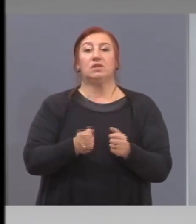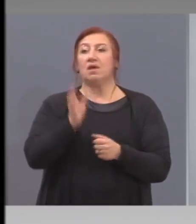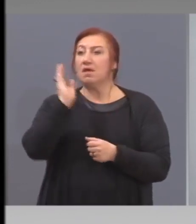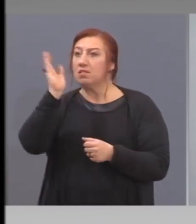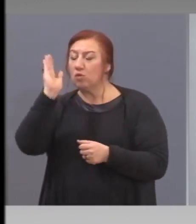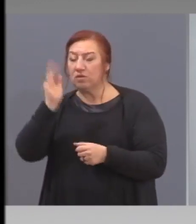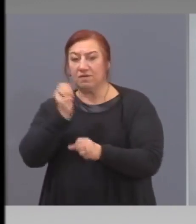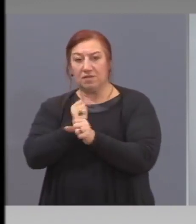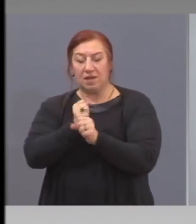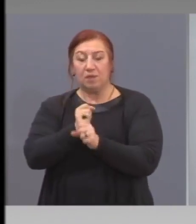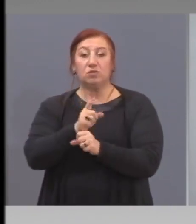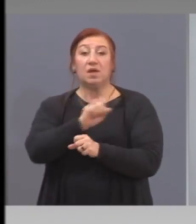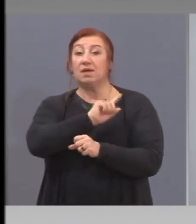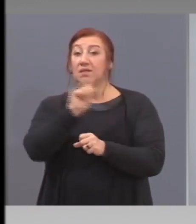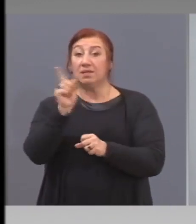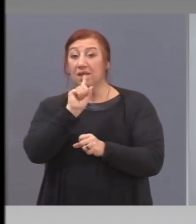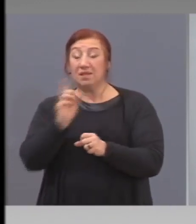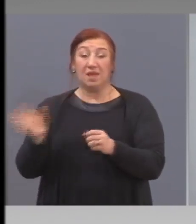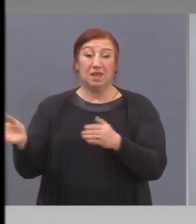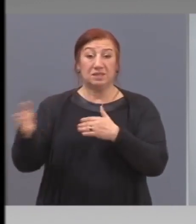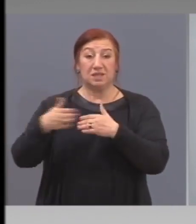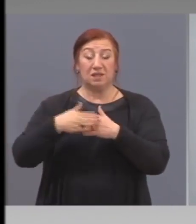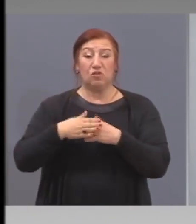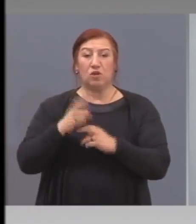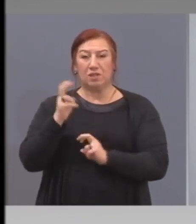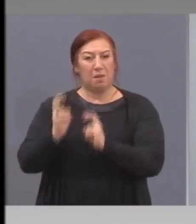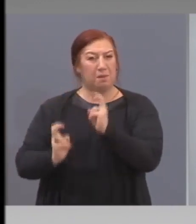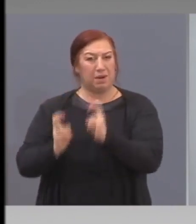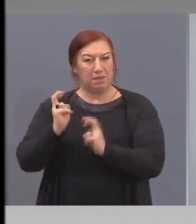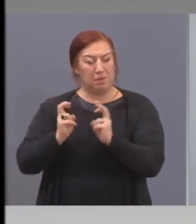предприятия. в огромната си част.